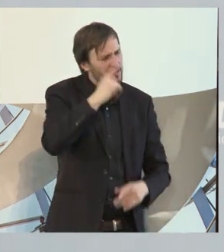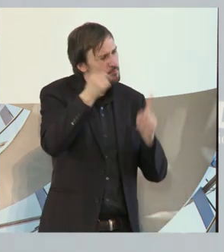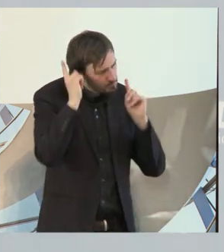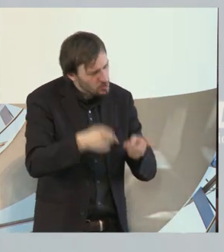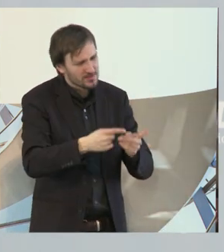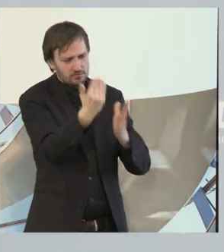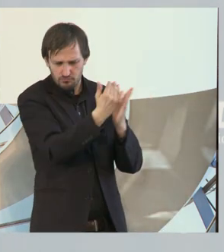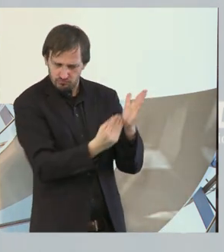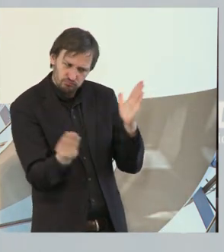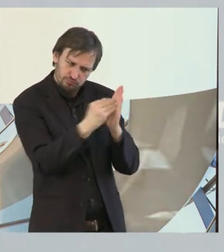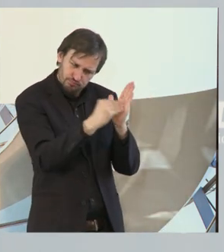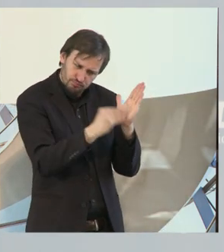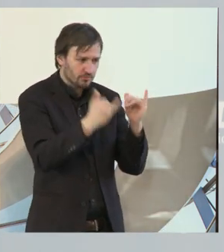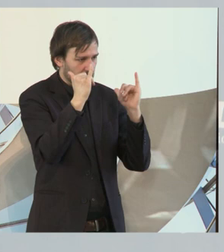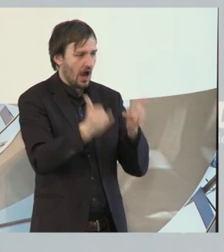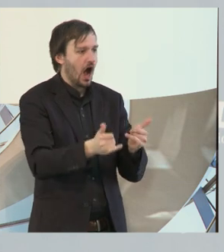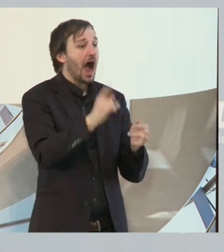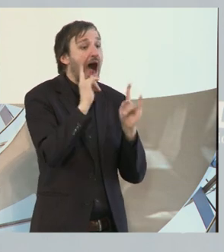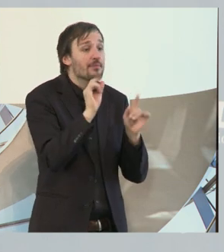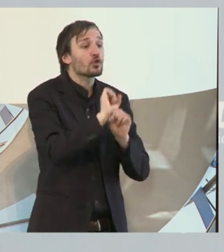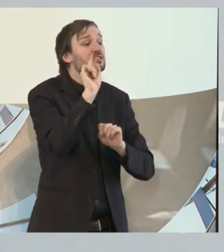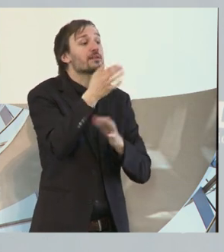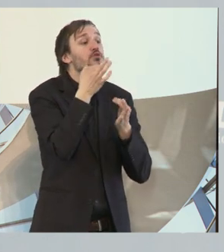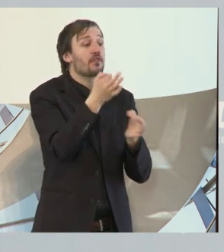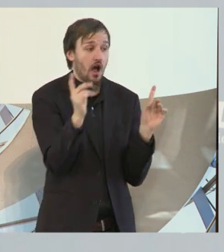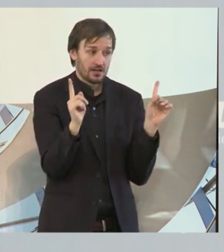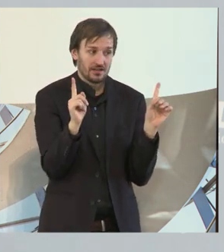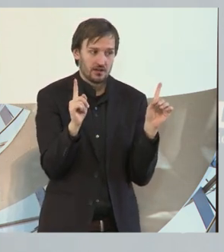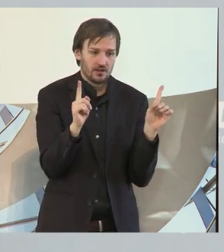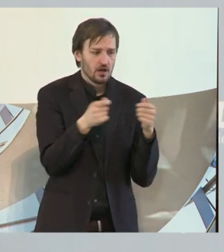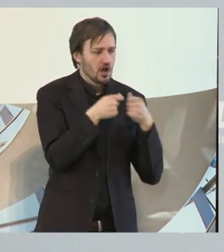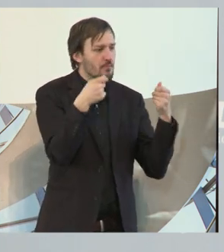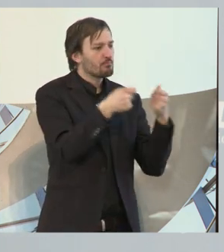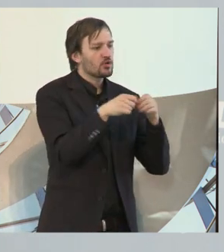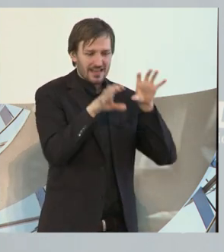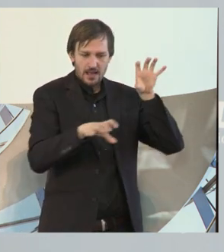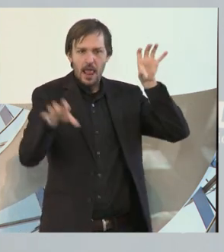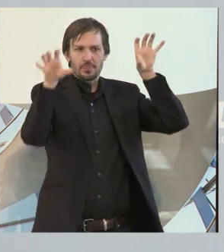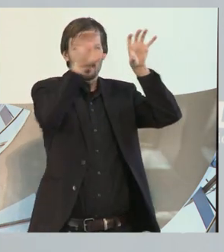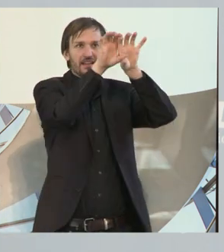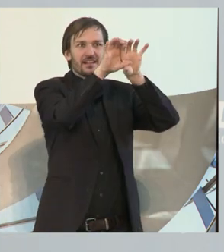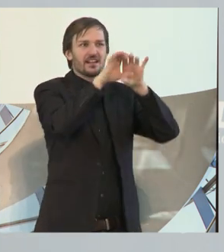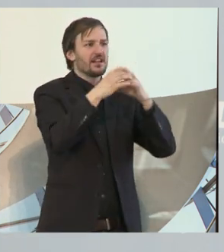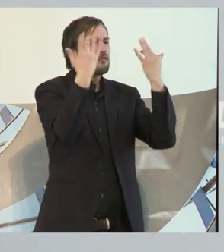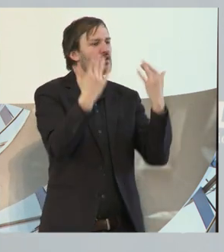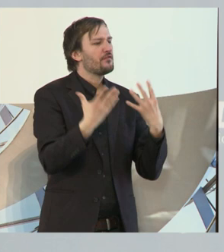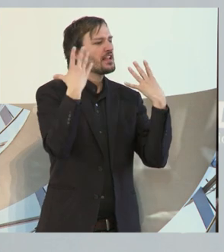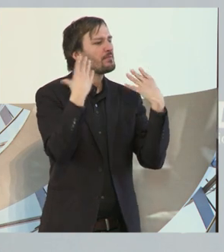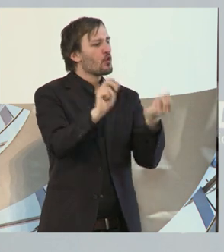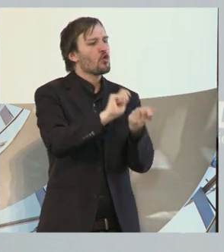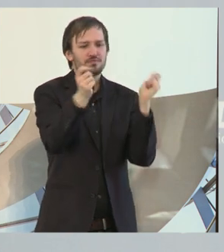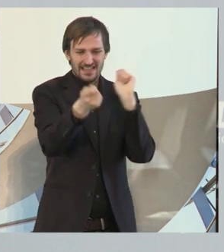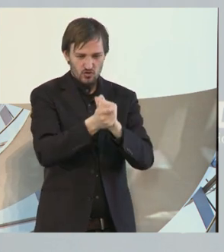Dann muss man allerdings auch die Frage stellen, inwieweit man dann den Bundesländern Spielräume bei der